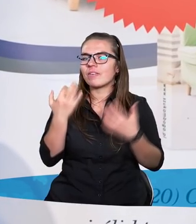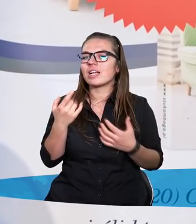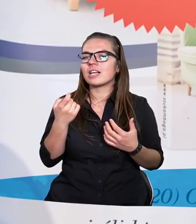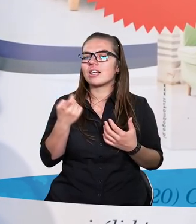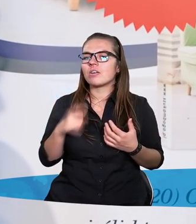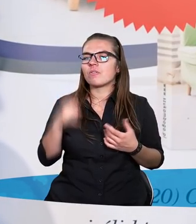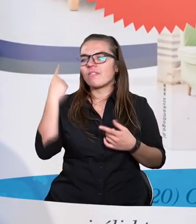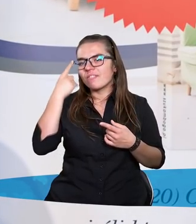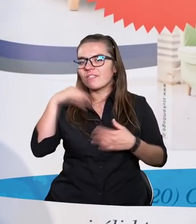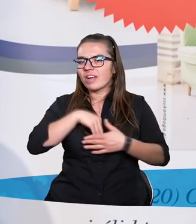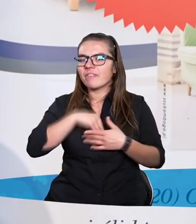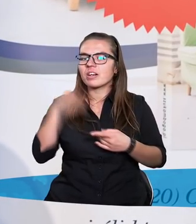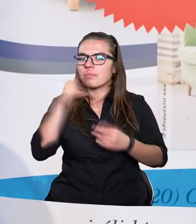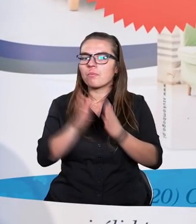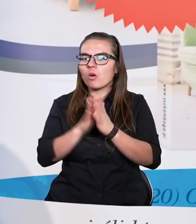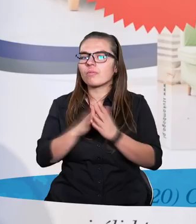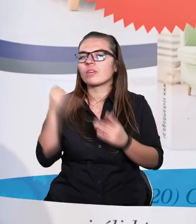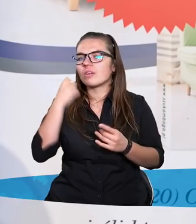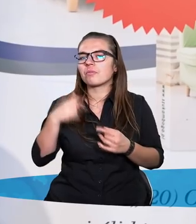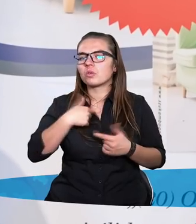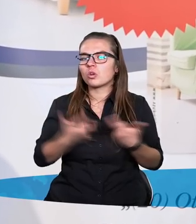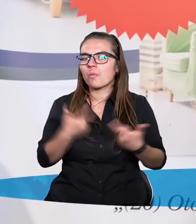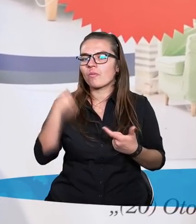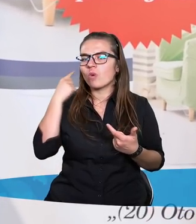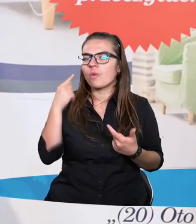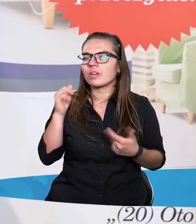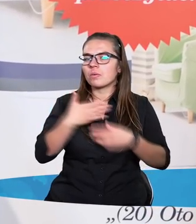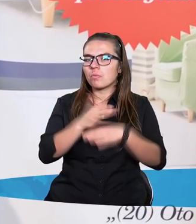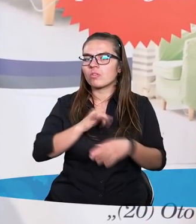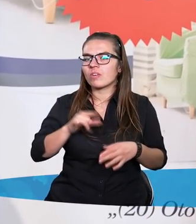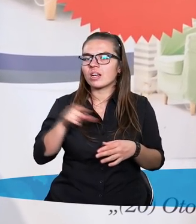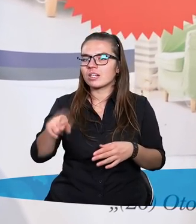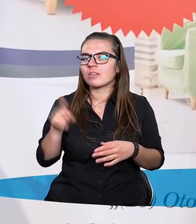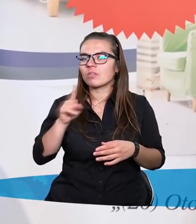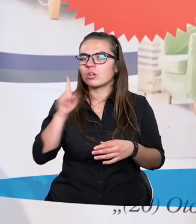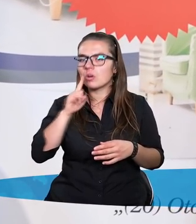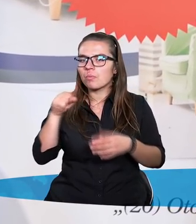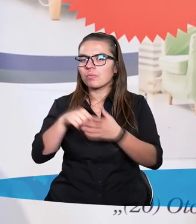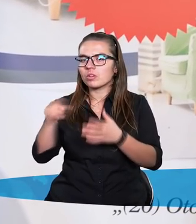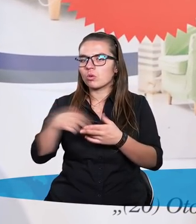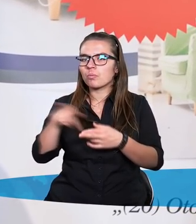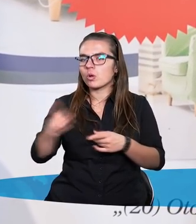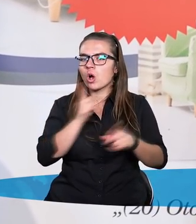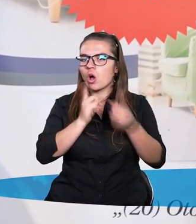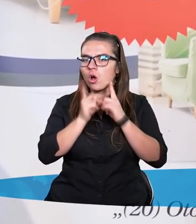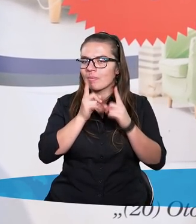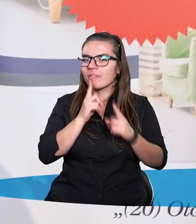modlitwy jakieś takie myśli zrodziły się w mojej głowie i podzieliłem się tym właśnie z chłopakiem, z którym rozmawiałem.